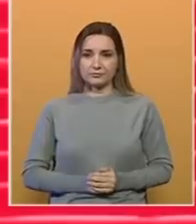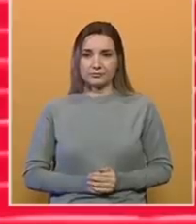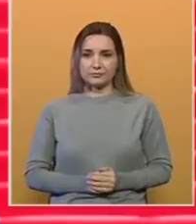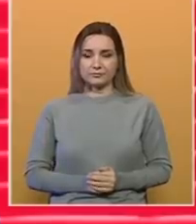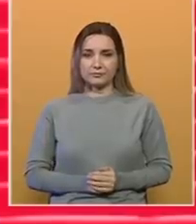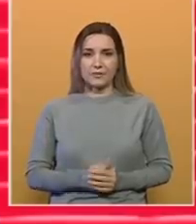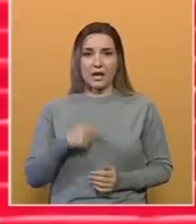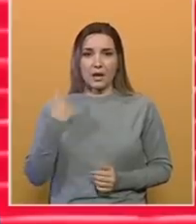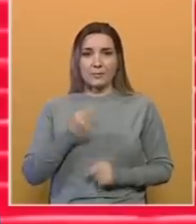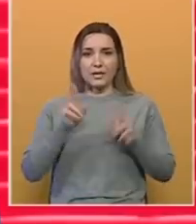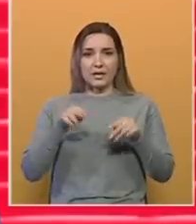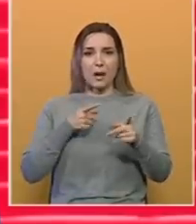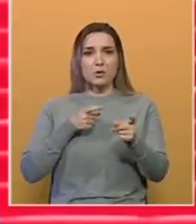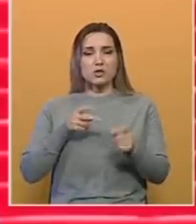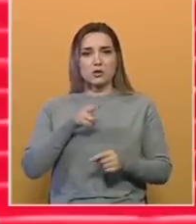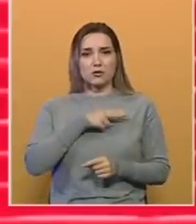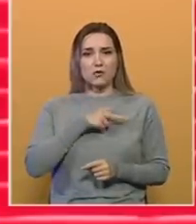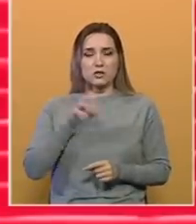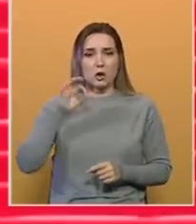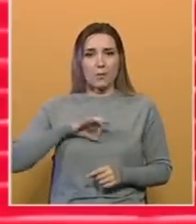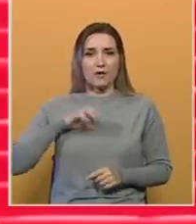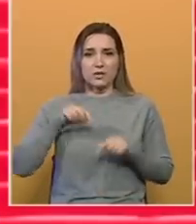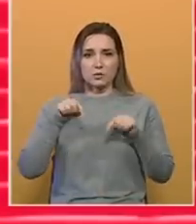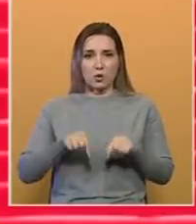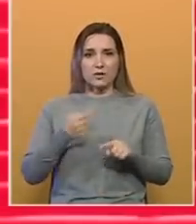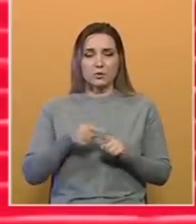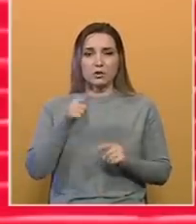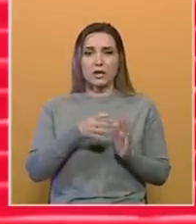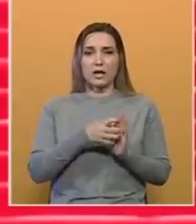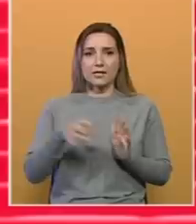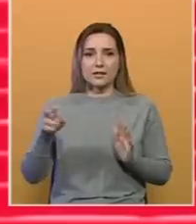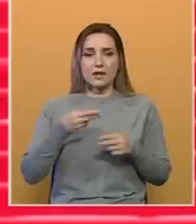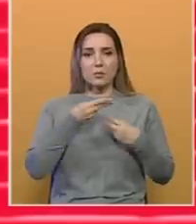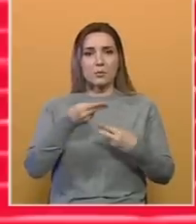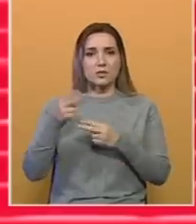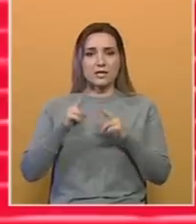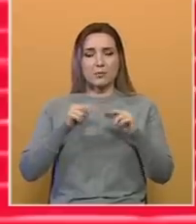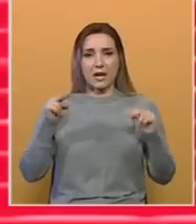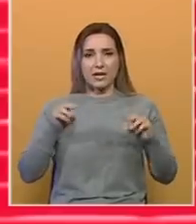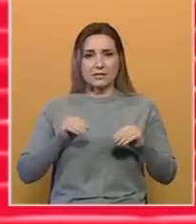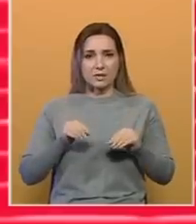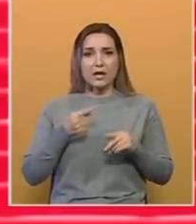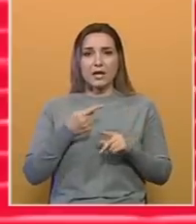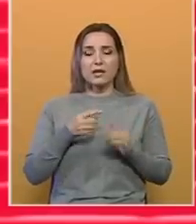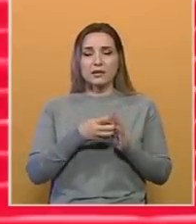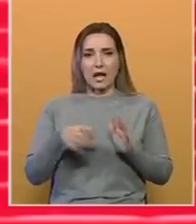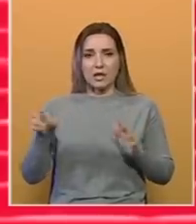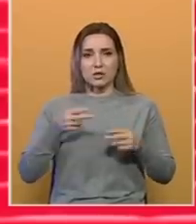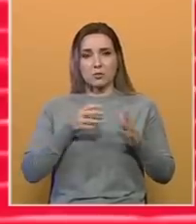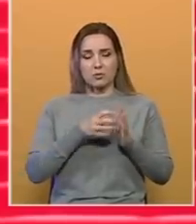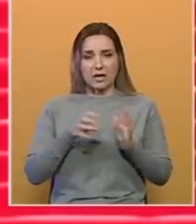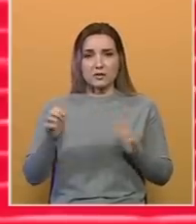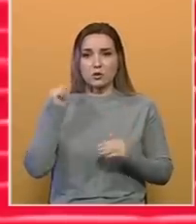Mi imamo istorijsku odgovornost i obavezu ovdje, zato nastavljamo posjete balkanskim zemljama i zato ćemo ih i dalje nastaviti.